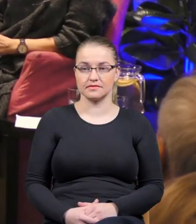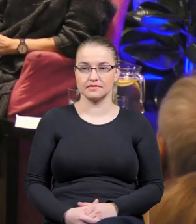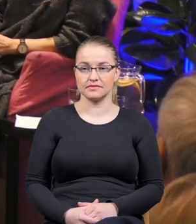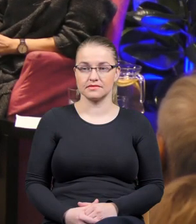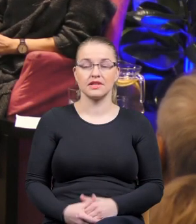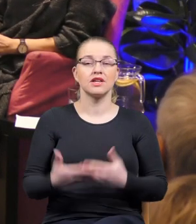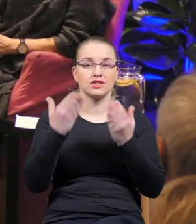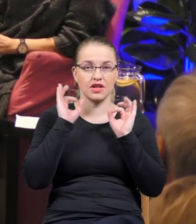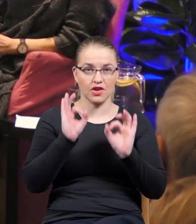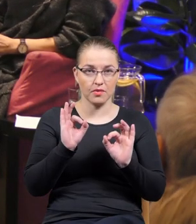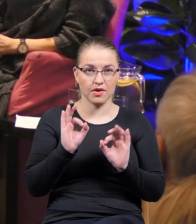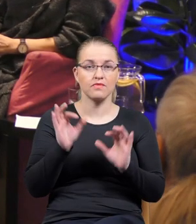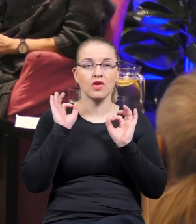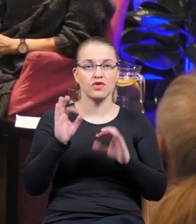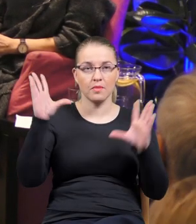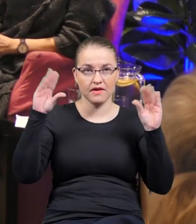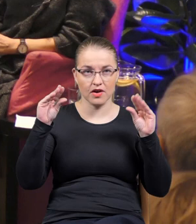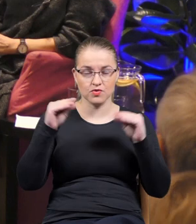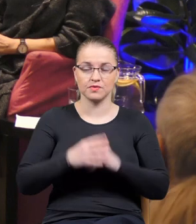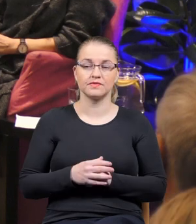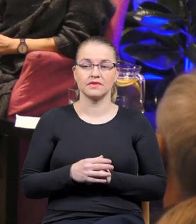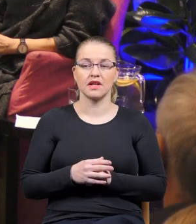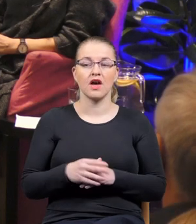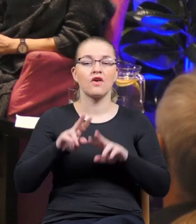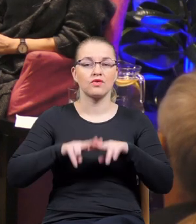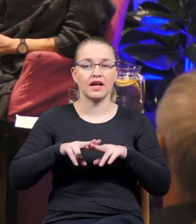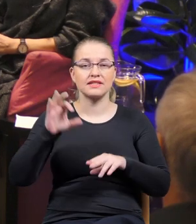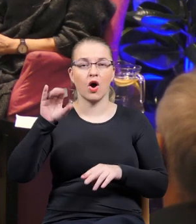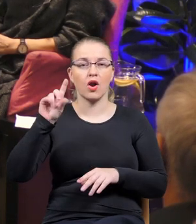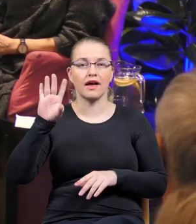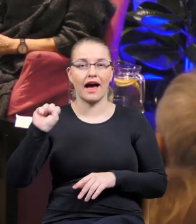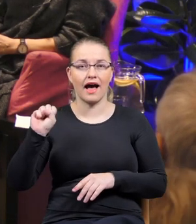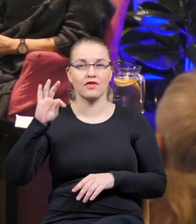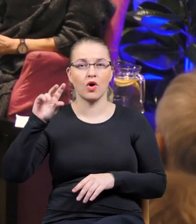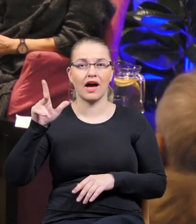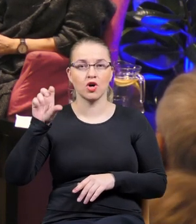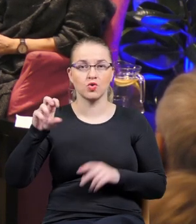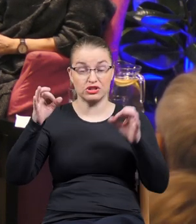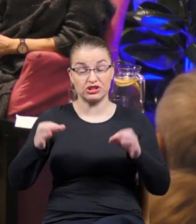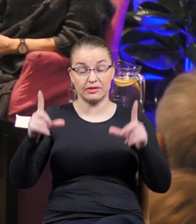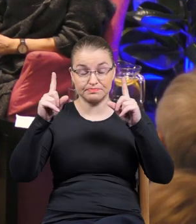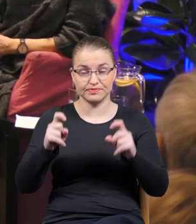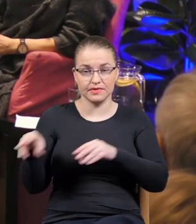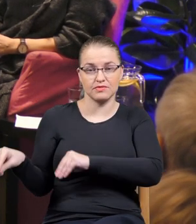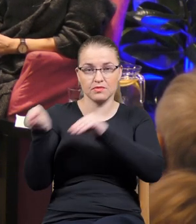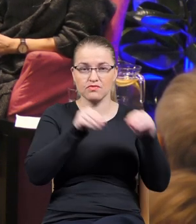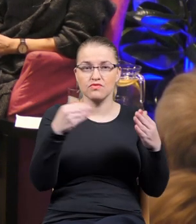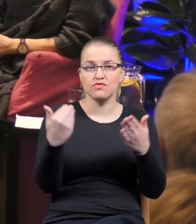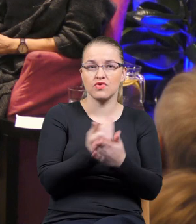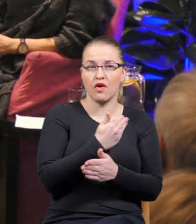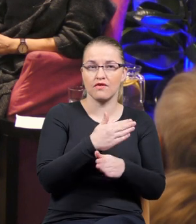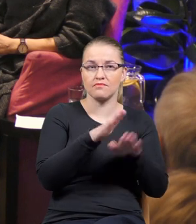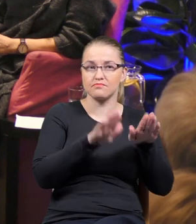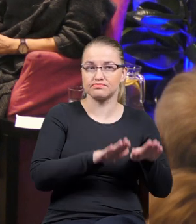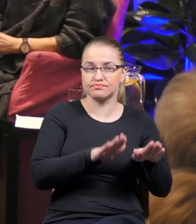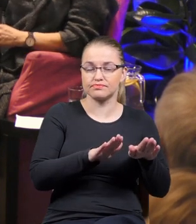Dzień dobry, dobry wieczór. Fundacja Olgi Tokarczuk rozpoczyna dziś przeprowadzkę do nowej siedziby, do